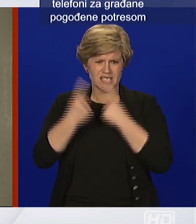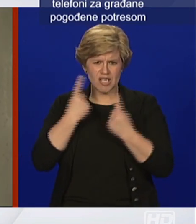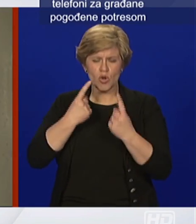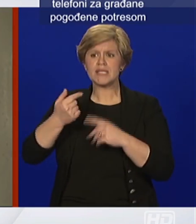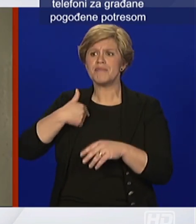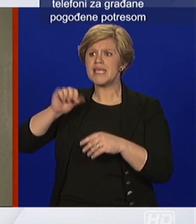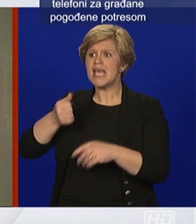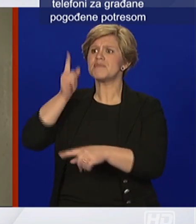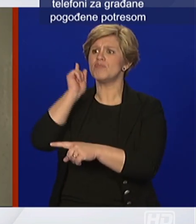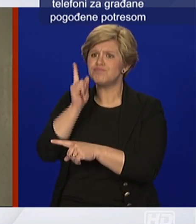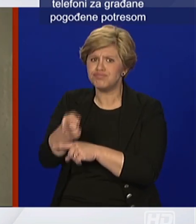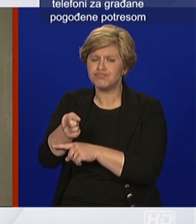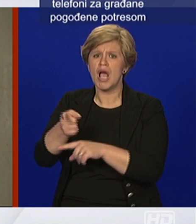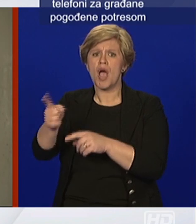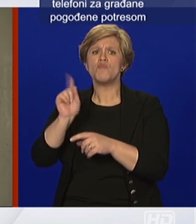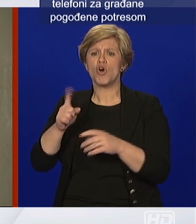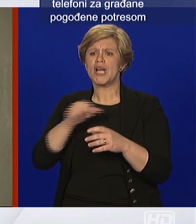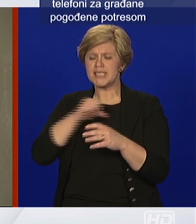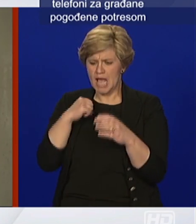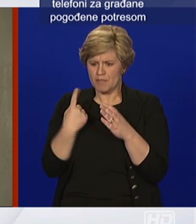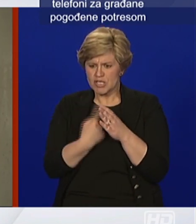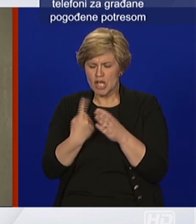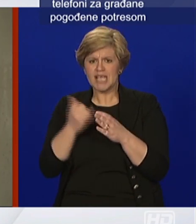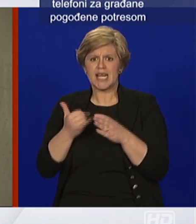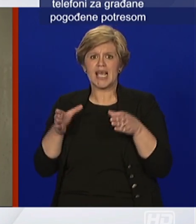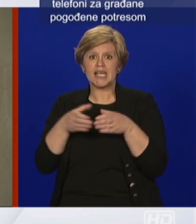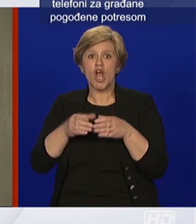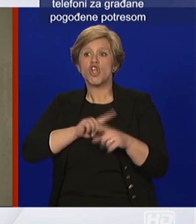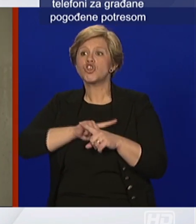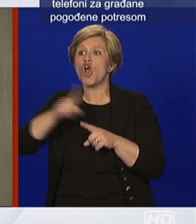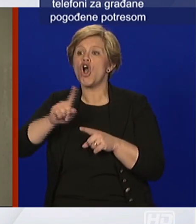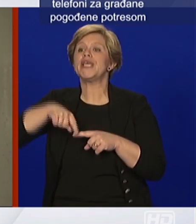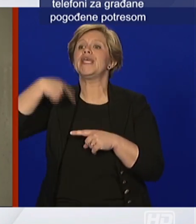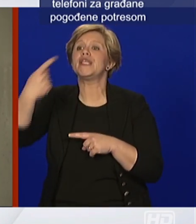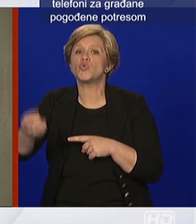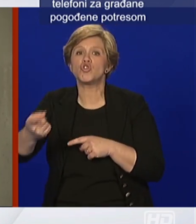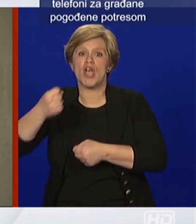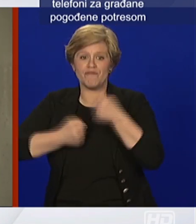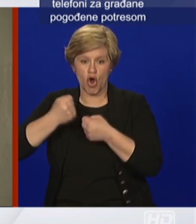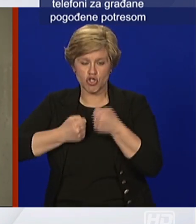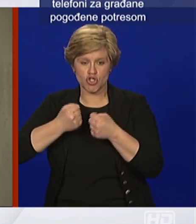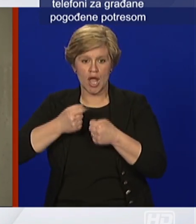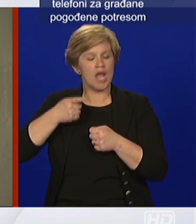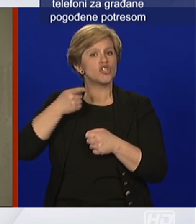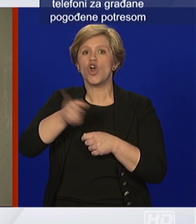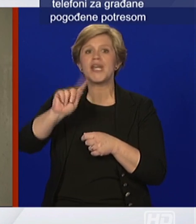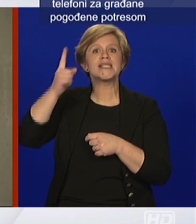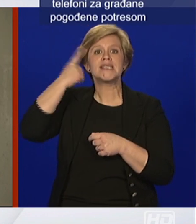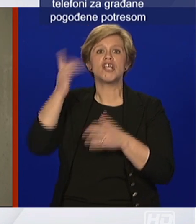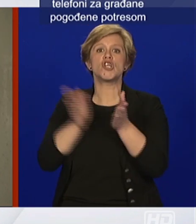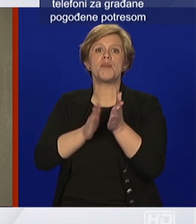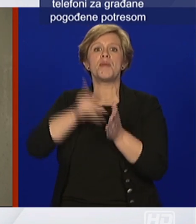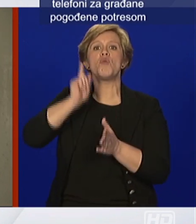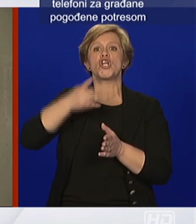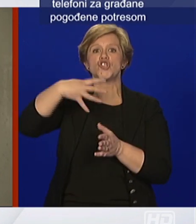sljedeće vožnje dakle to ne znači da se na njih primjenjuje mjera karantene 14 dana ili ne znam